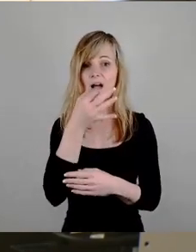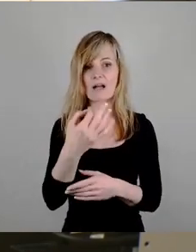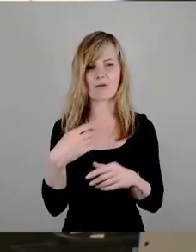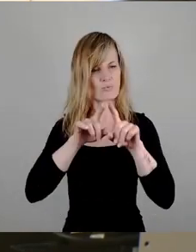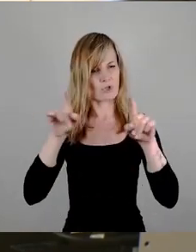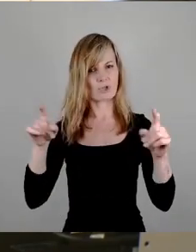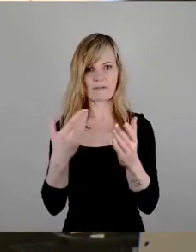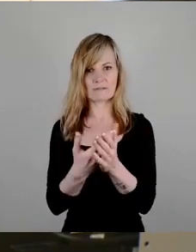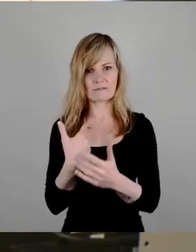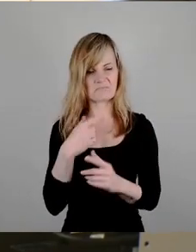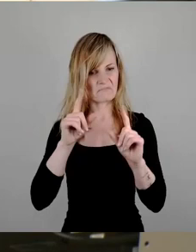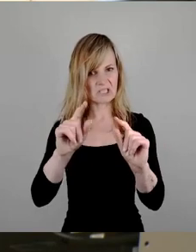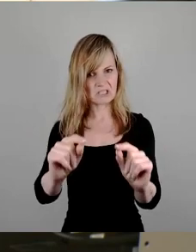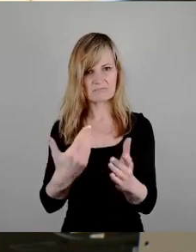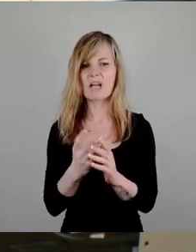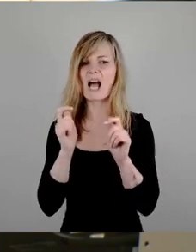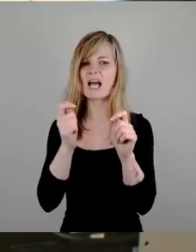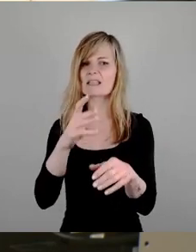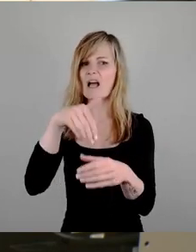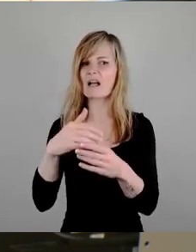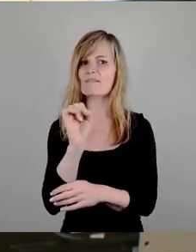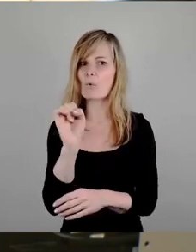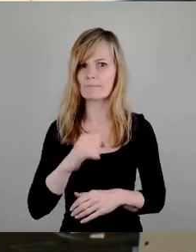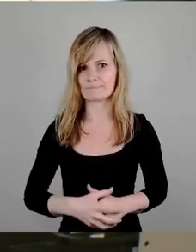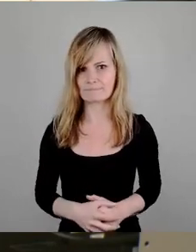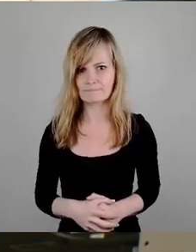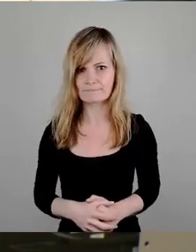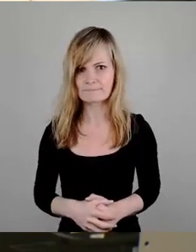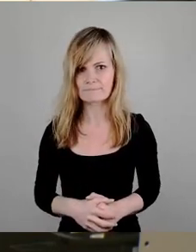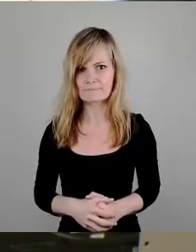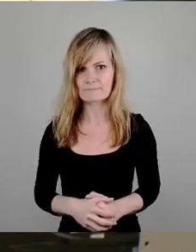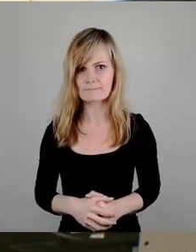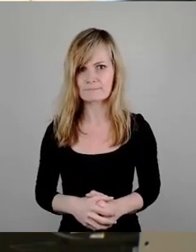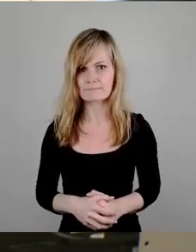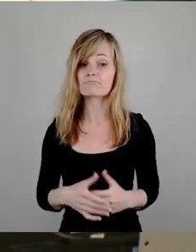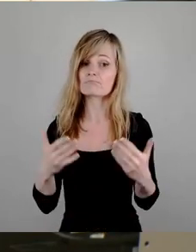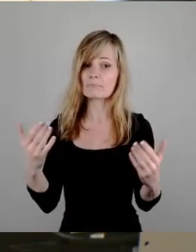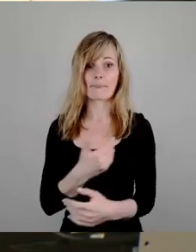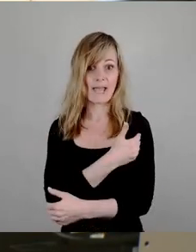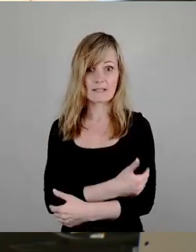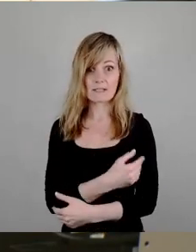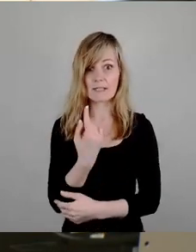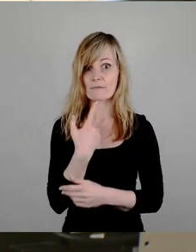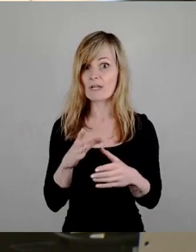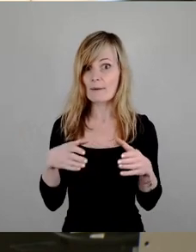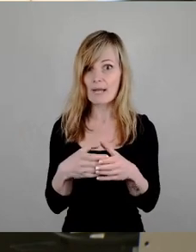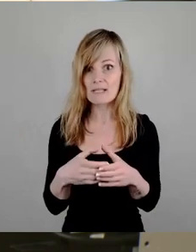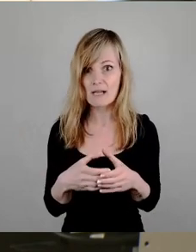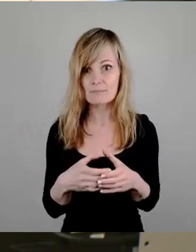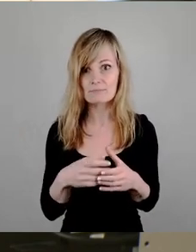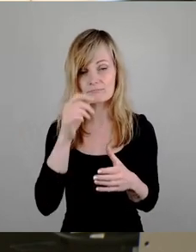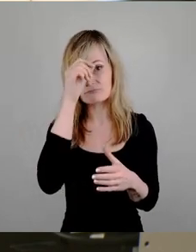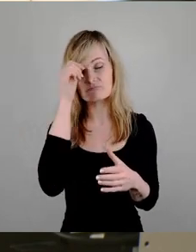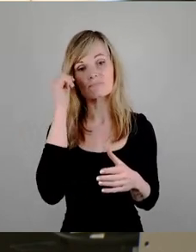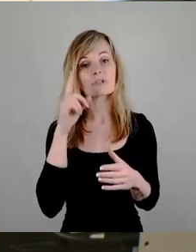dieser Antrag Und da ist auf der einen Seite, dass wir einfach gemeinsam Und da können wir uns in den letzten Jahren noch wirklich